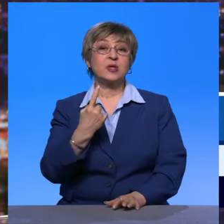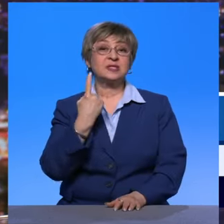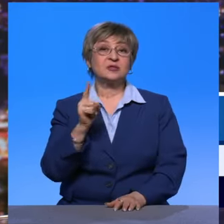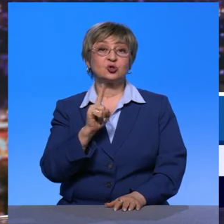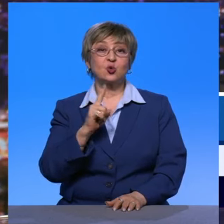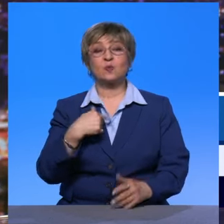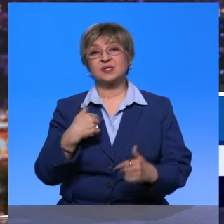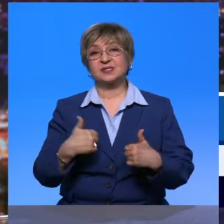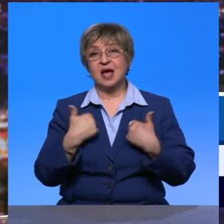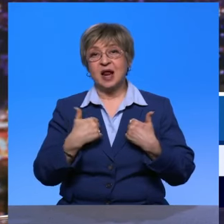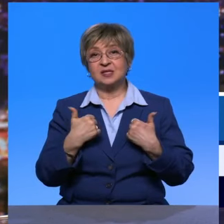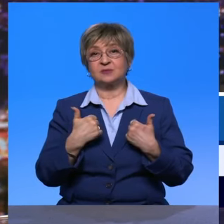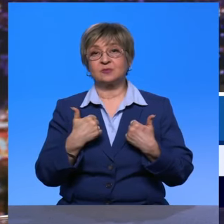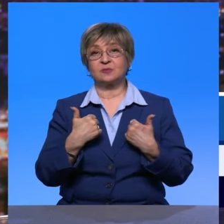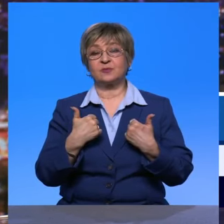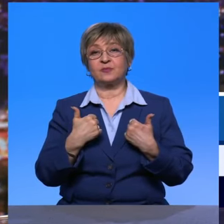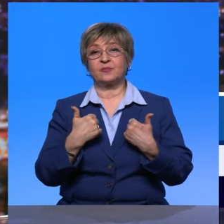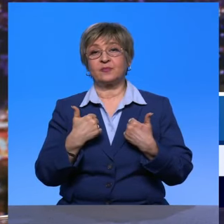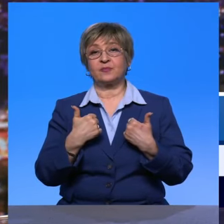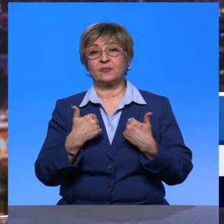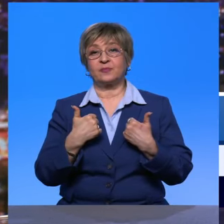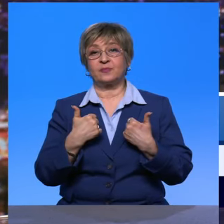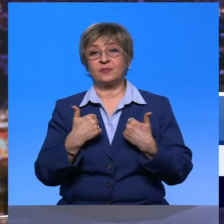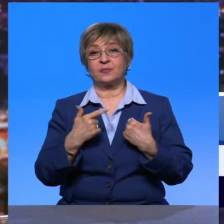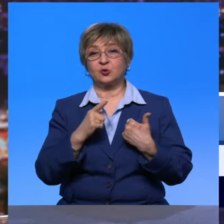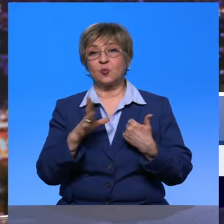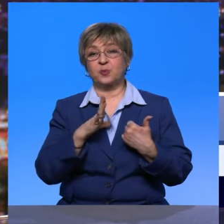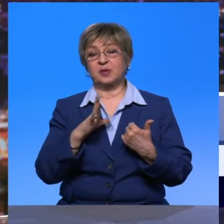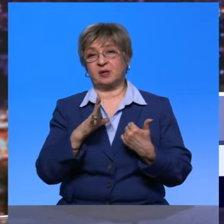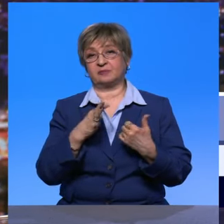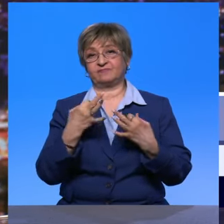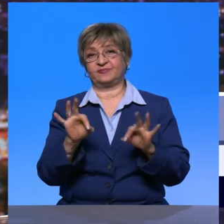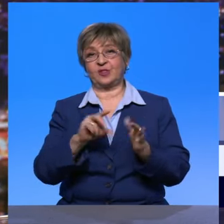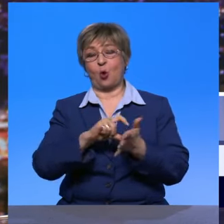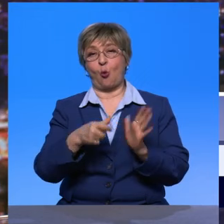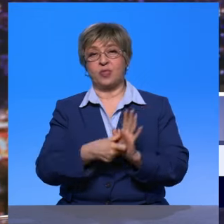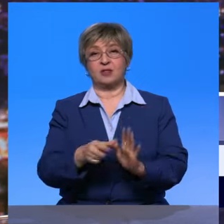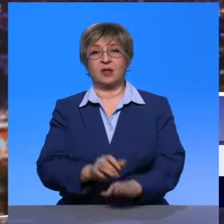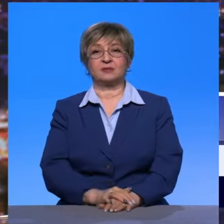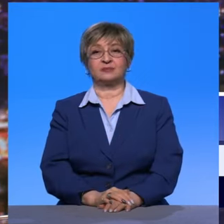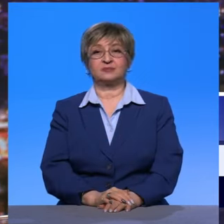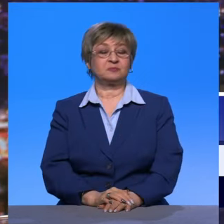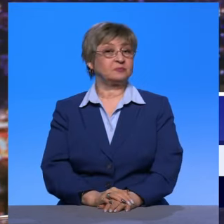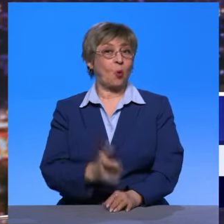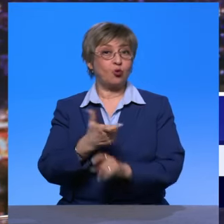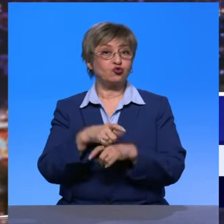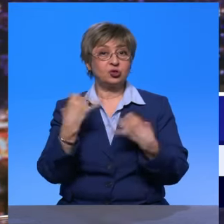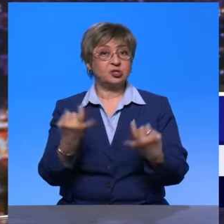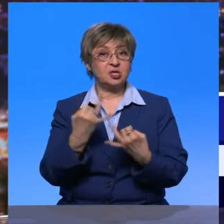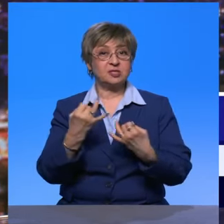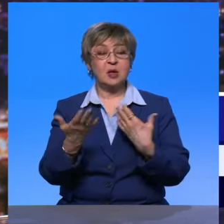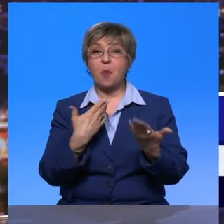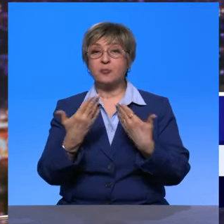стараемся жить, чтобы один человек был помнить. Понятно. Спасибо большое, Алена. Очень интересно мы с вами